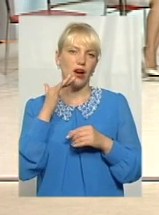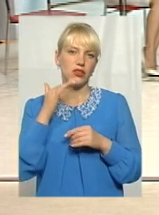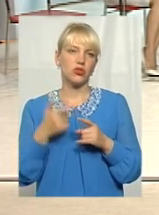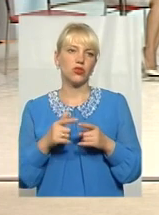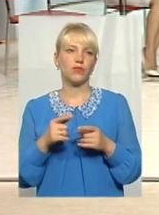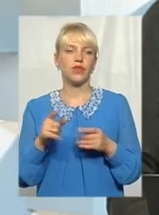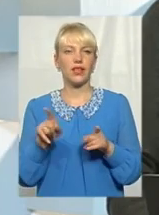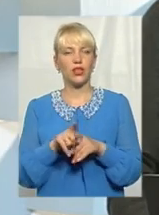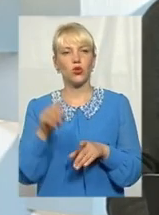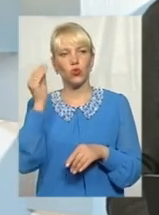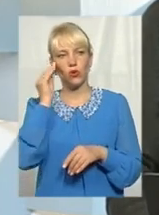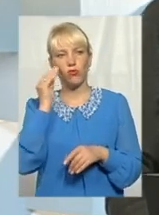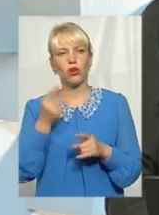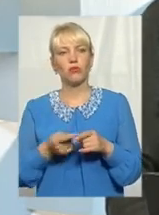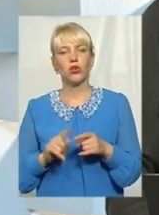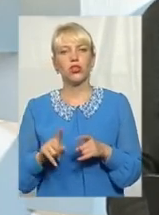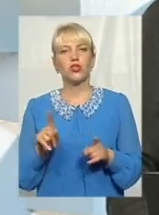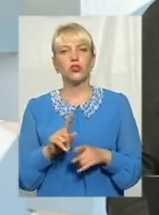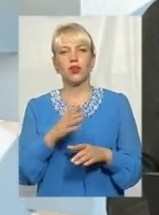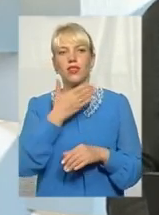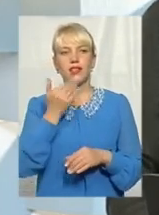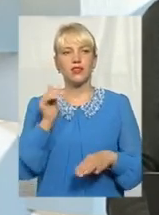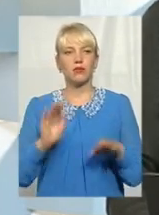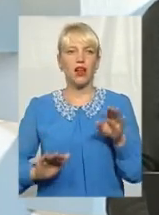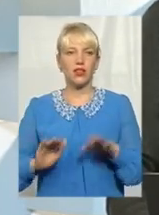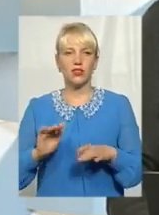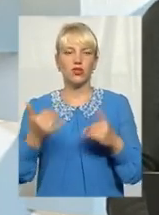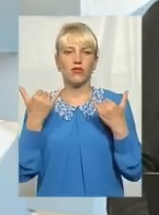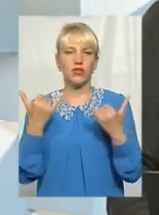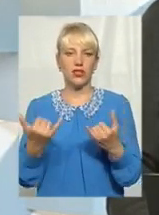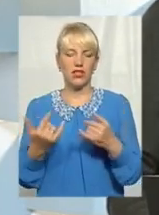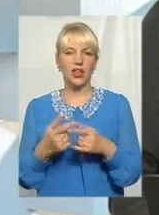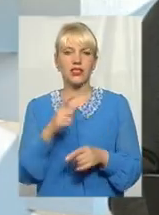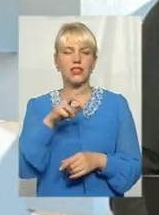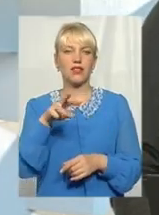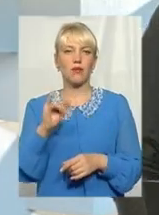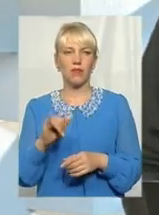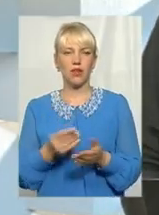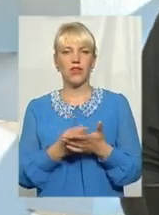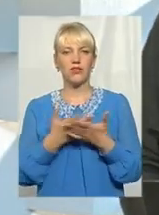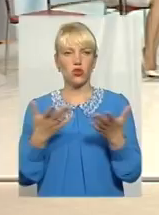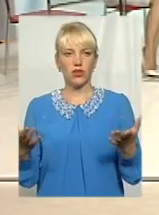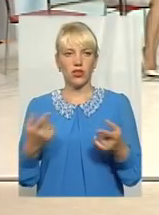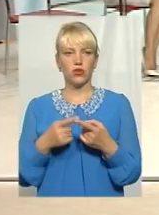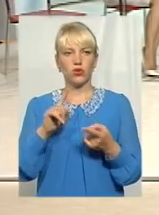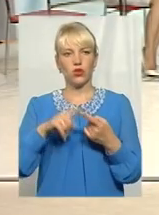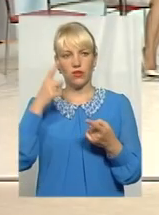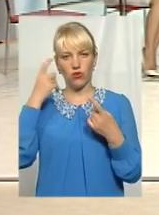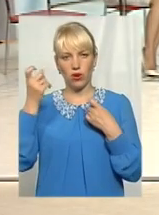таких думок, наприклад, про те, що незбалансовано зараз ЗМІ висвітлюють інформацію.